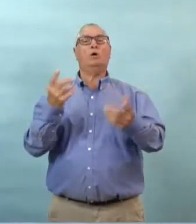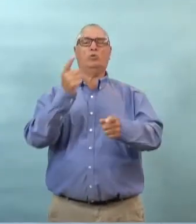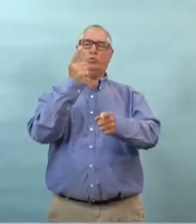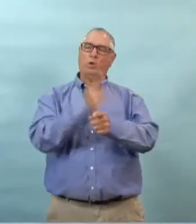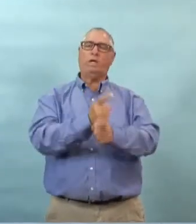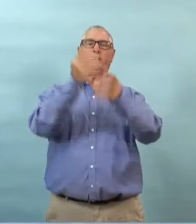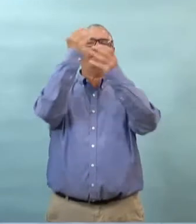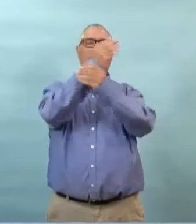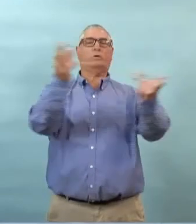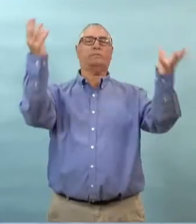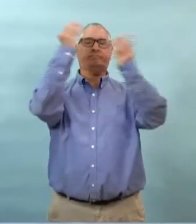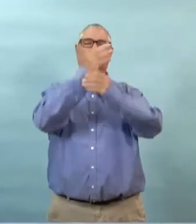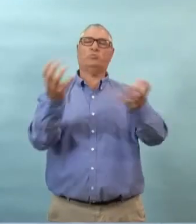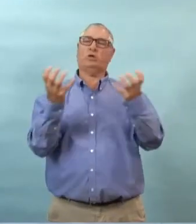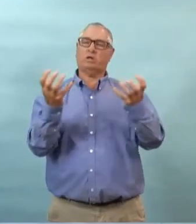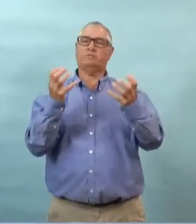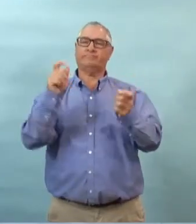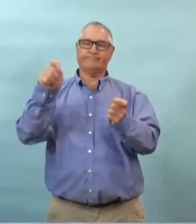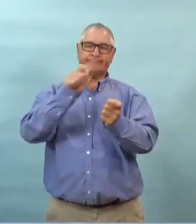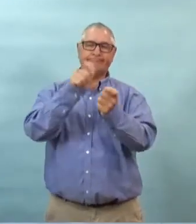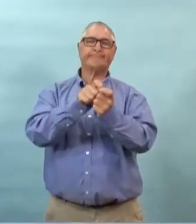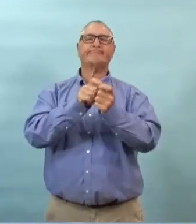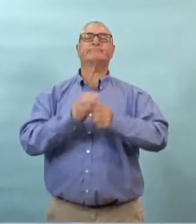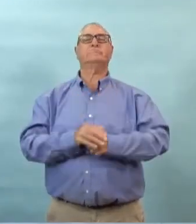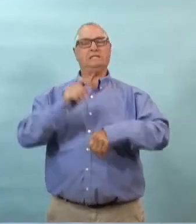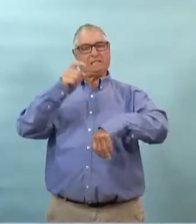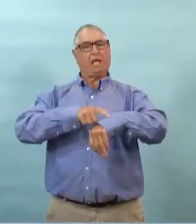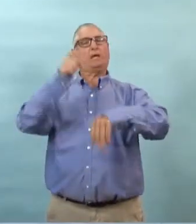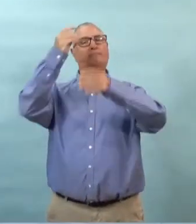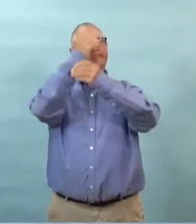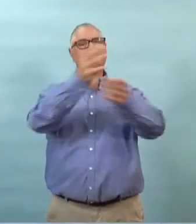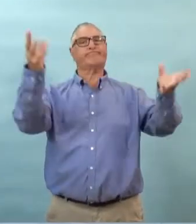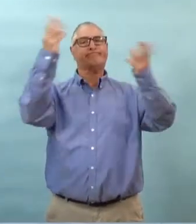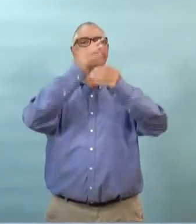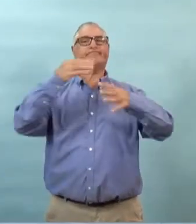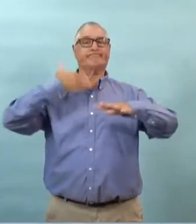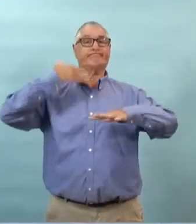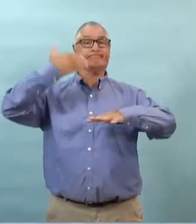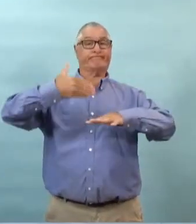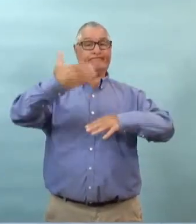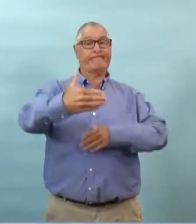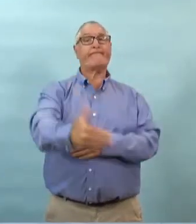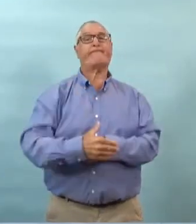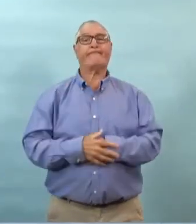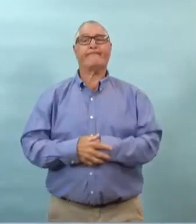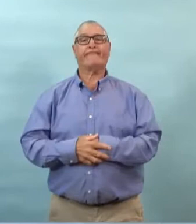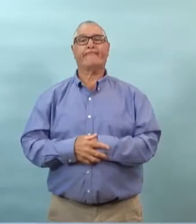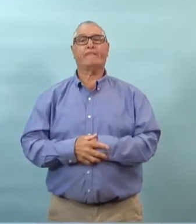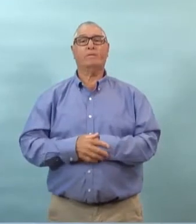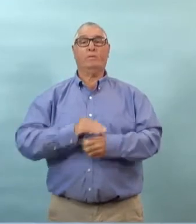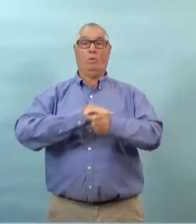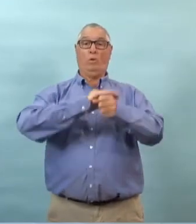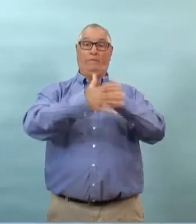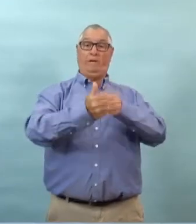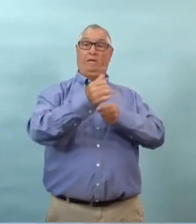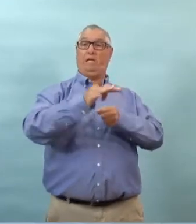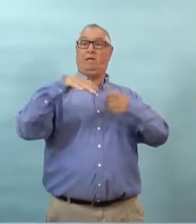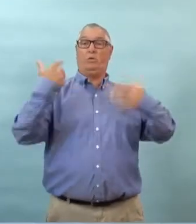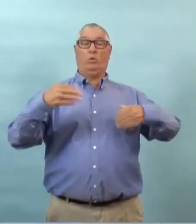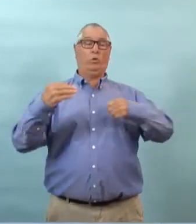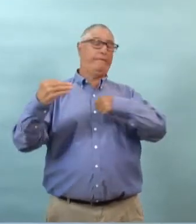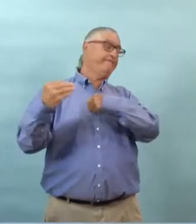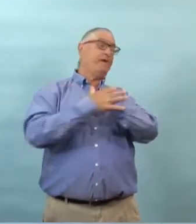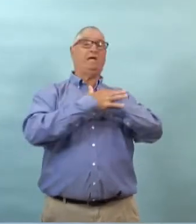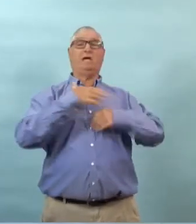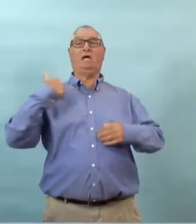mieux possible pour donner aux manitobains des bons renseignements des renseignements qui sont à propos pour les informer de ce qui te passe parce que ça nous